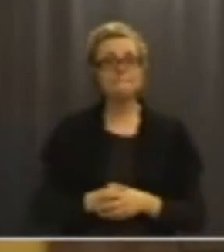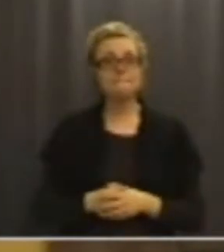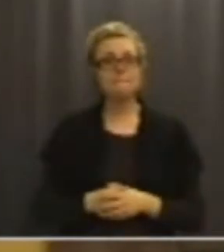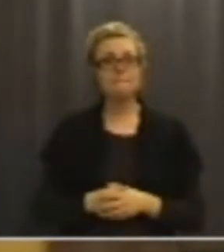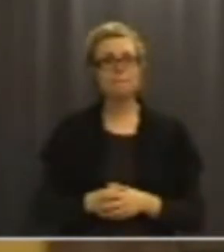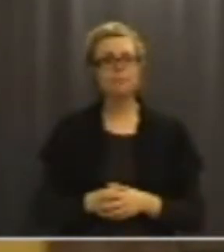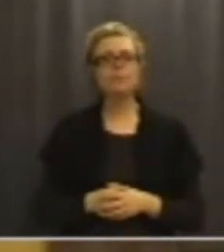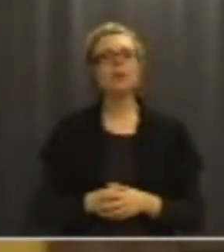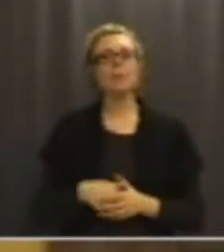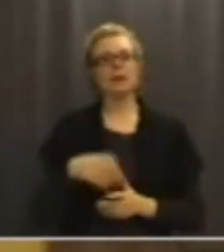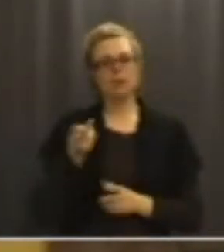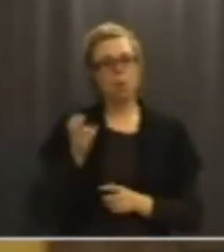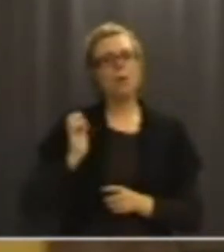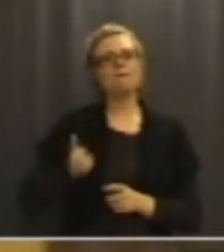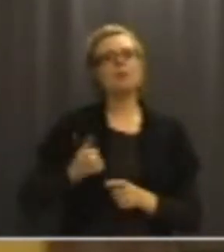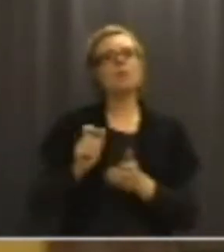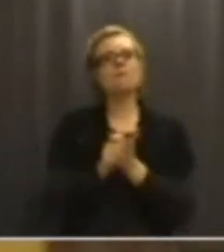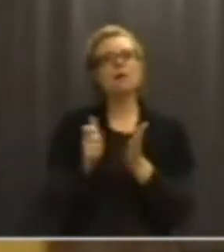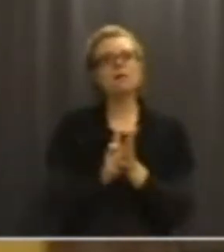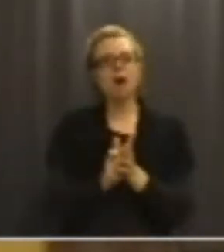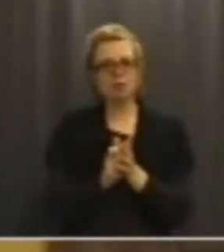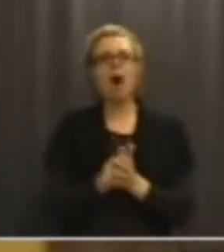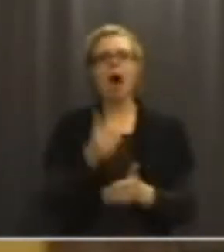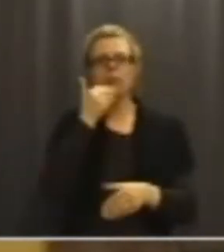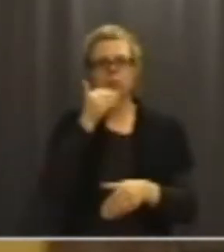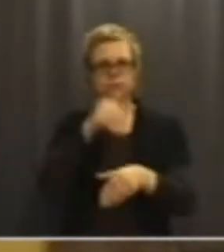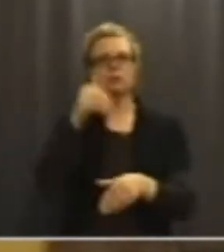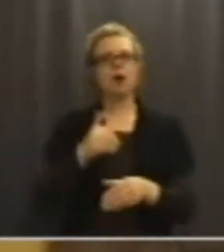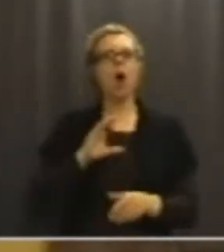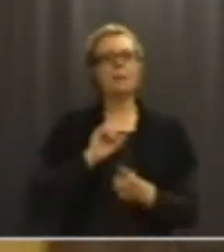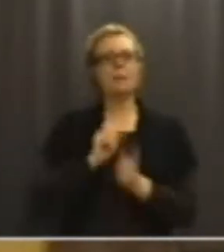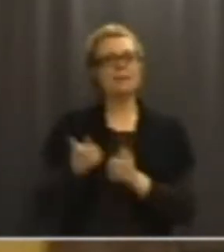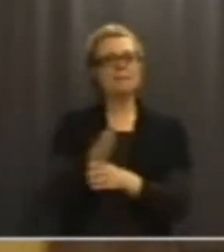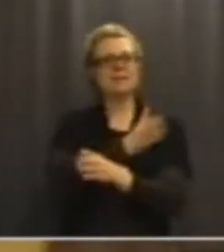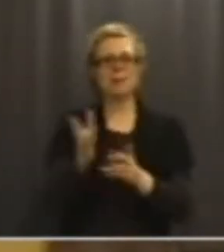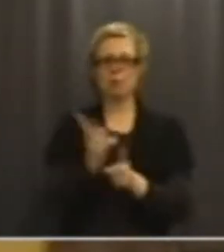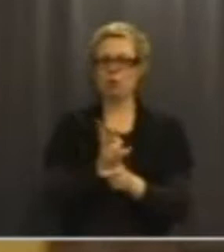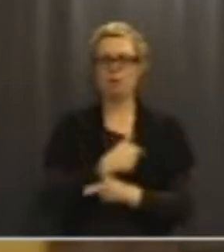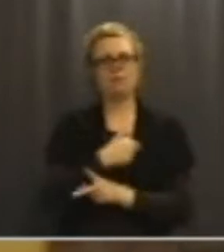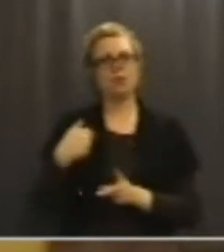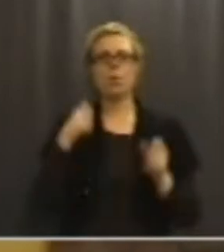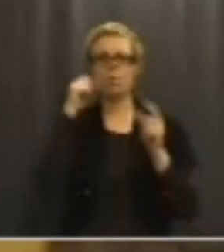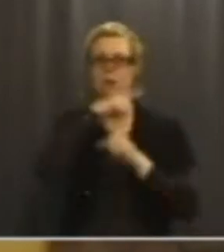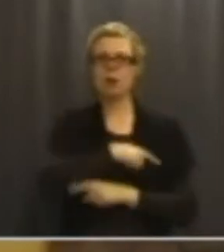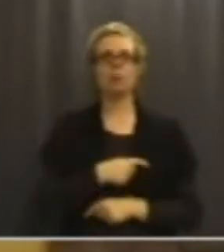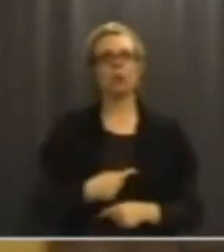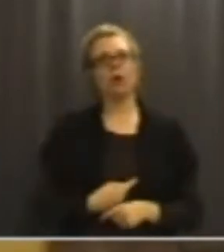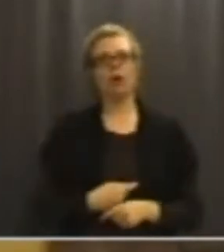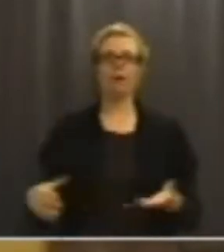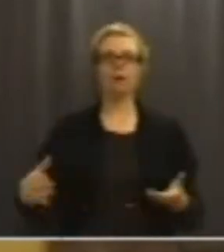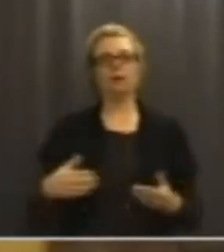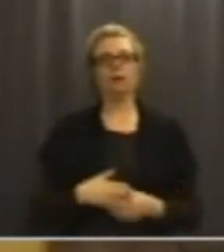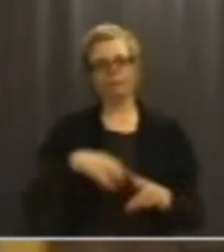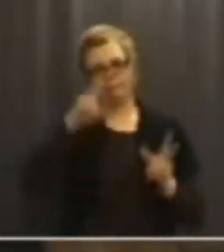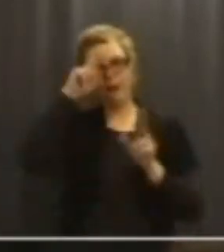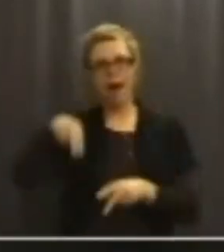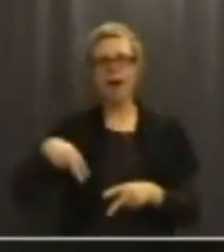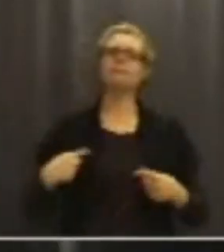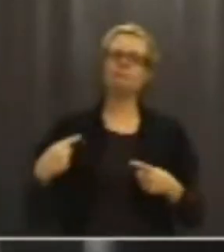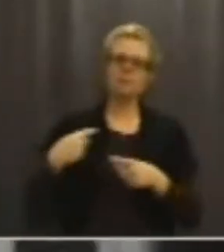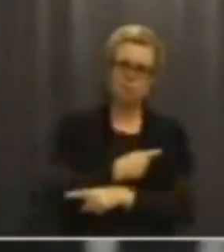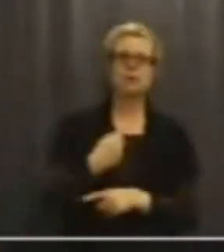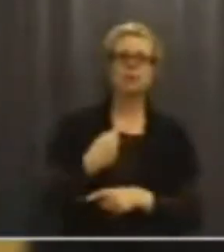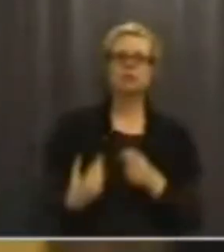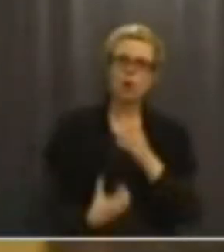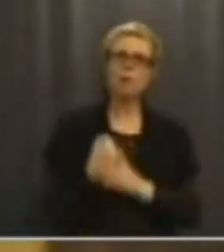Men när två kvinnor i veckan anmäler att de har blivit misshandlare så kan vi ju inte stoppa huvudet i sanden. Vi måste ju prata om det. Och det